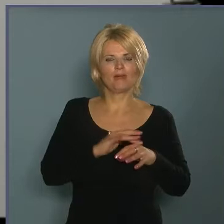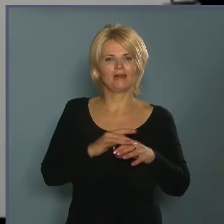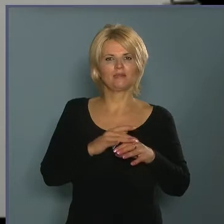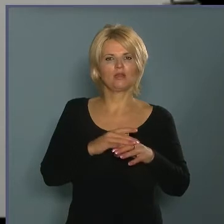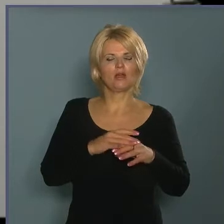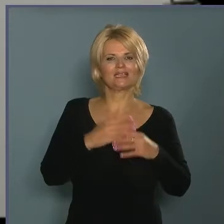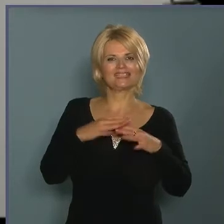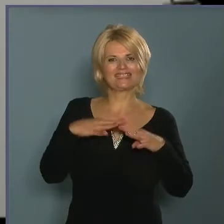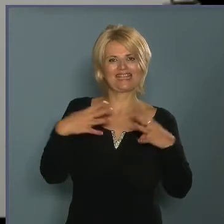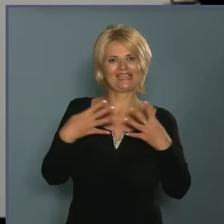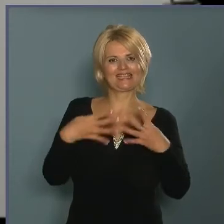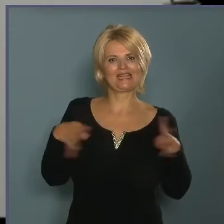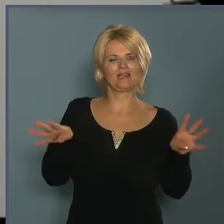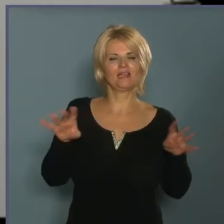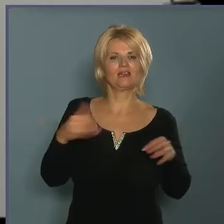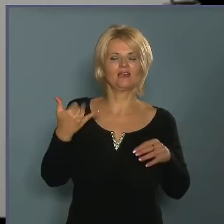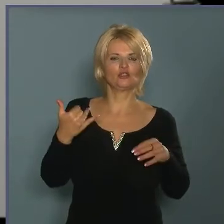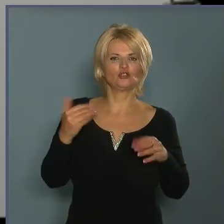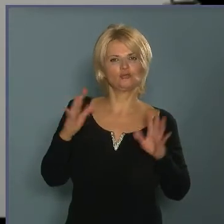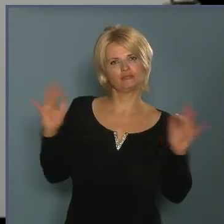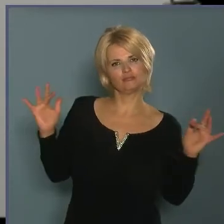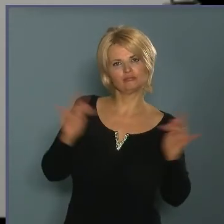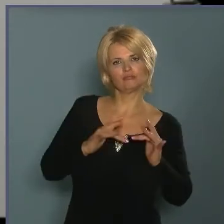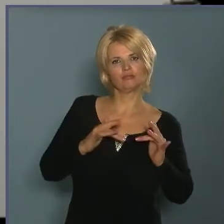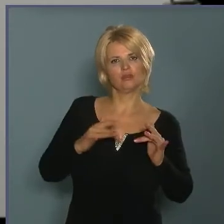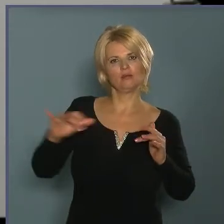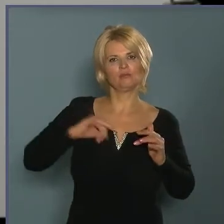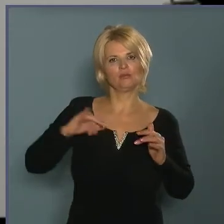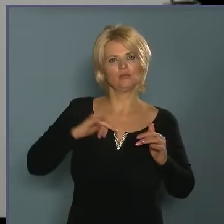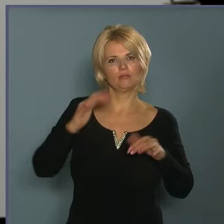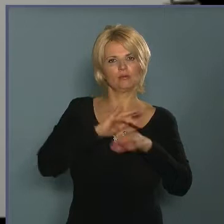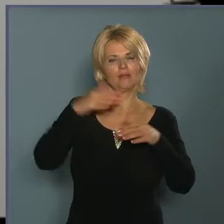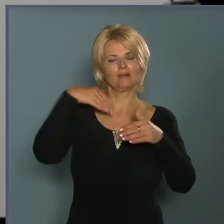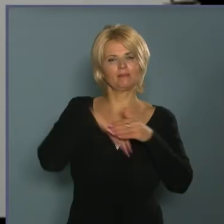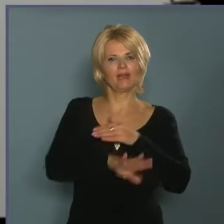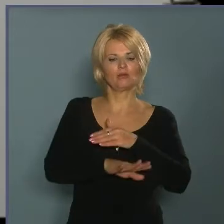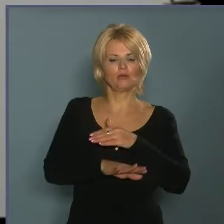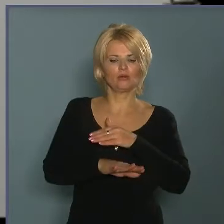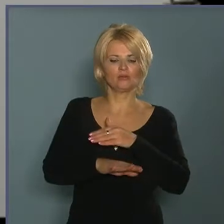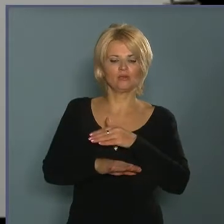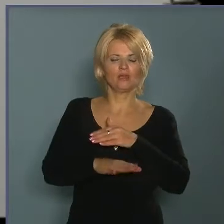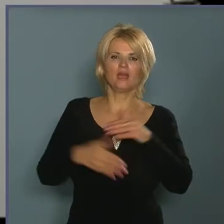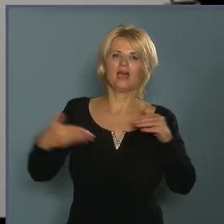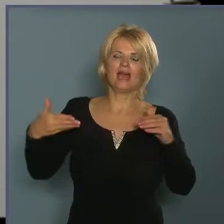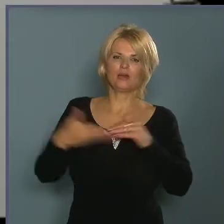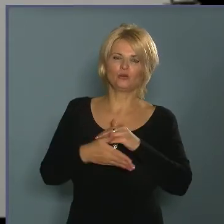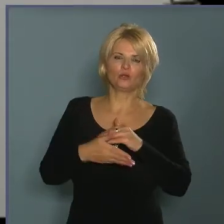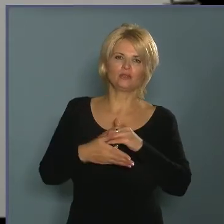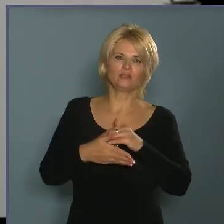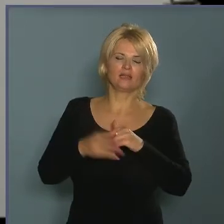szétnyílni. Ekkor az elkövető próbált ismét menekülni, és akkor elütötte éppen a közlekedő